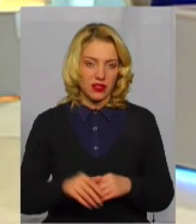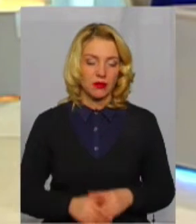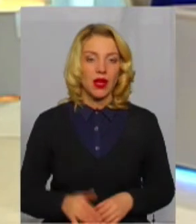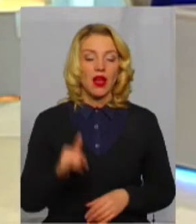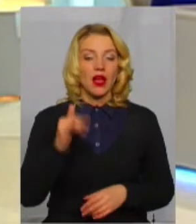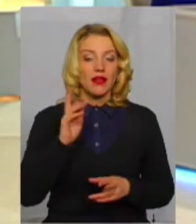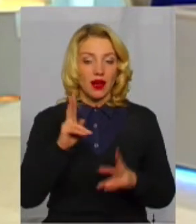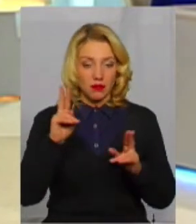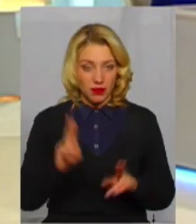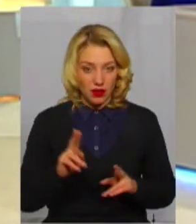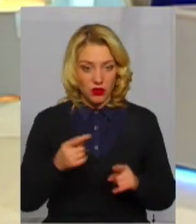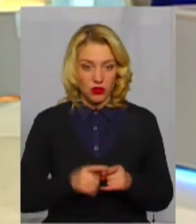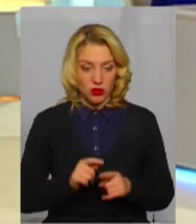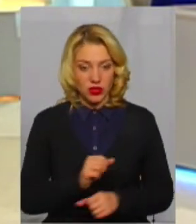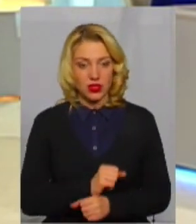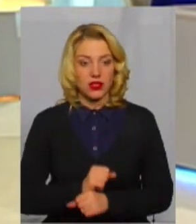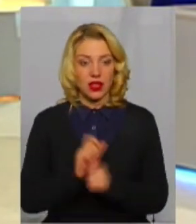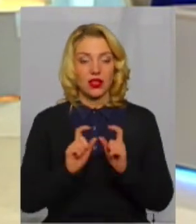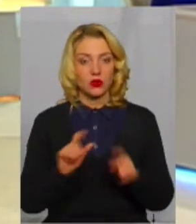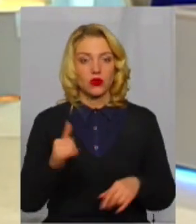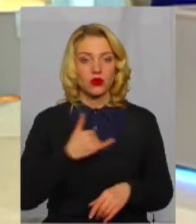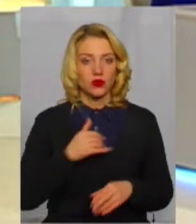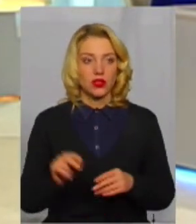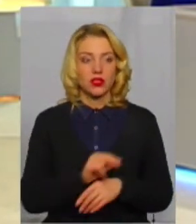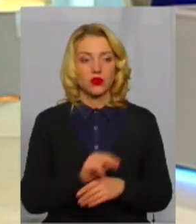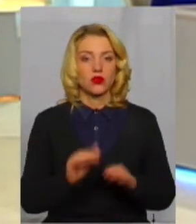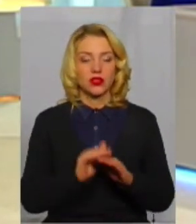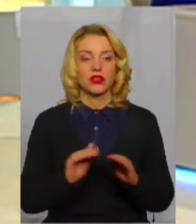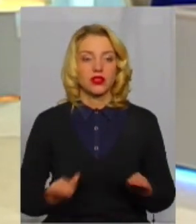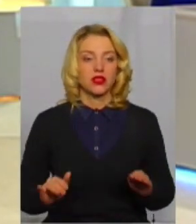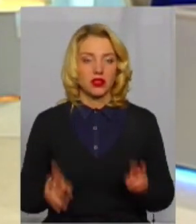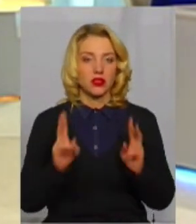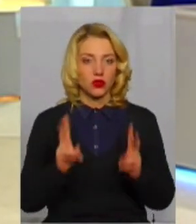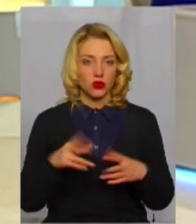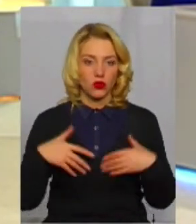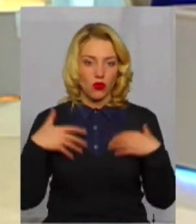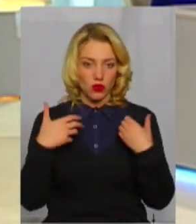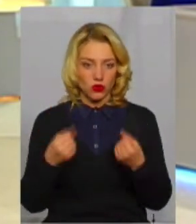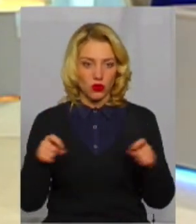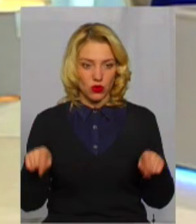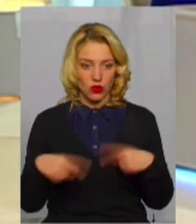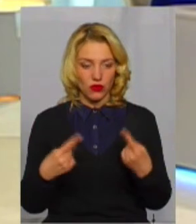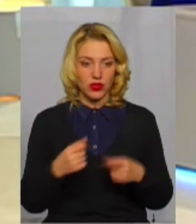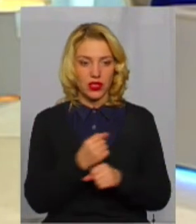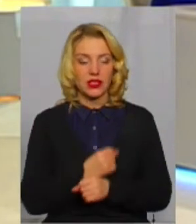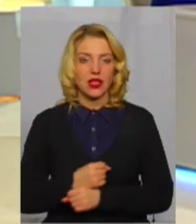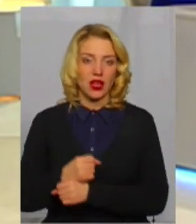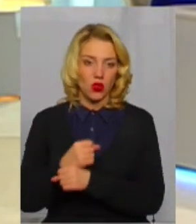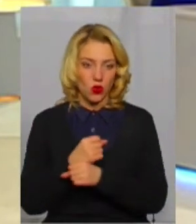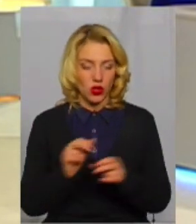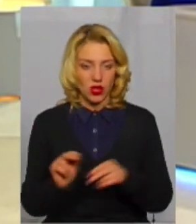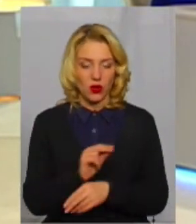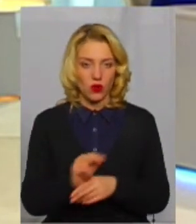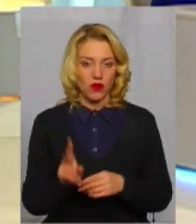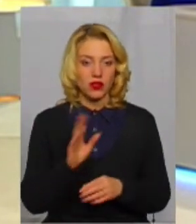правило, у цих санаторіях у нас лікуються дітки, які оздоровлюються, санаторне лікування